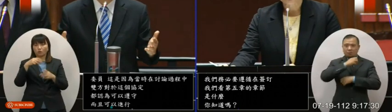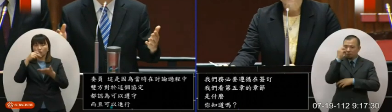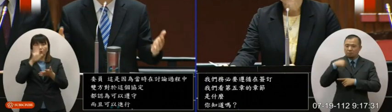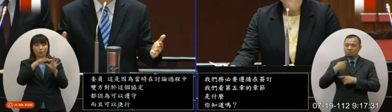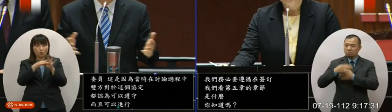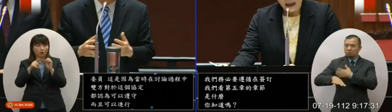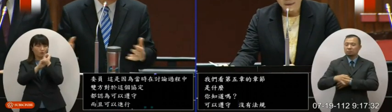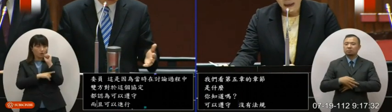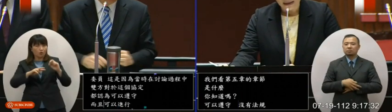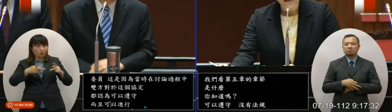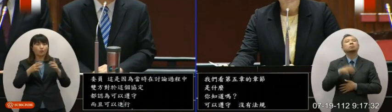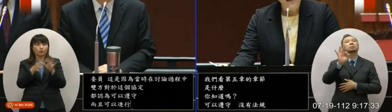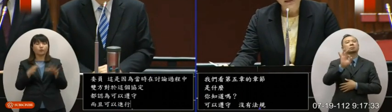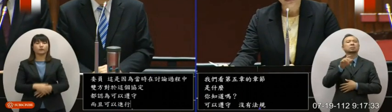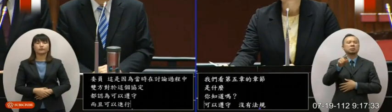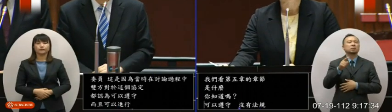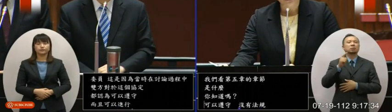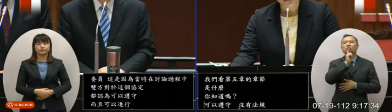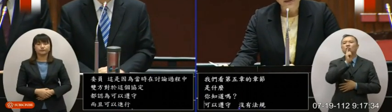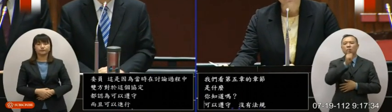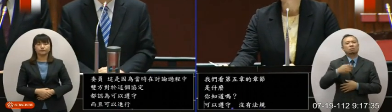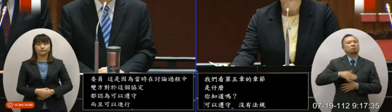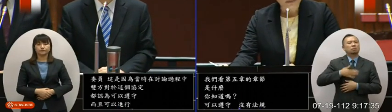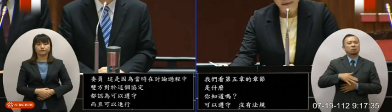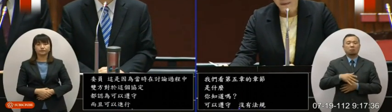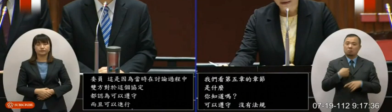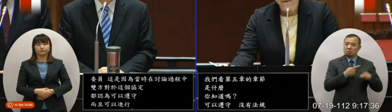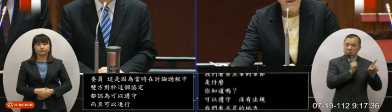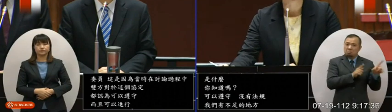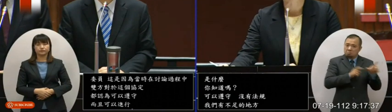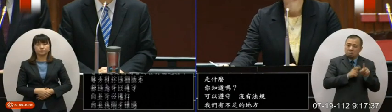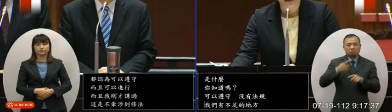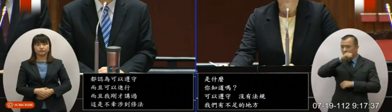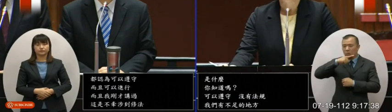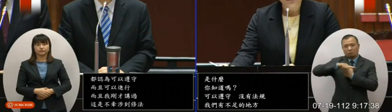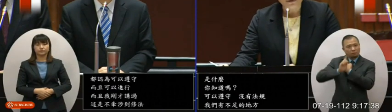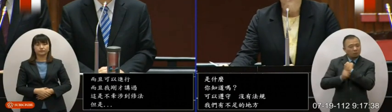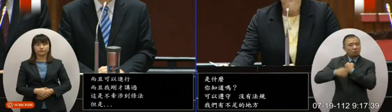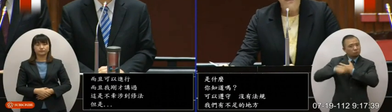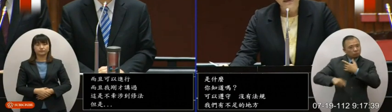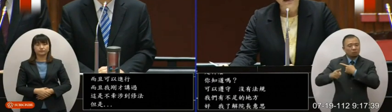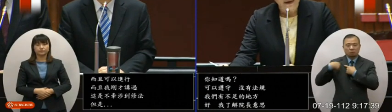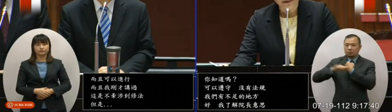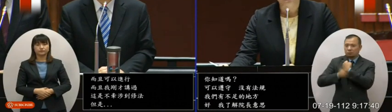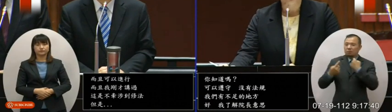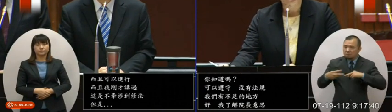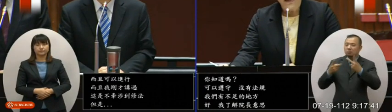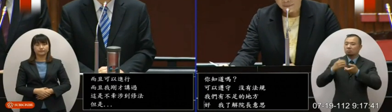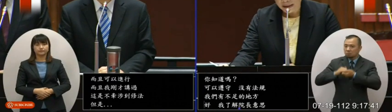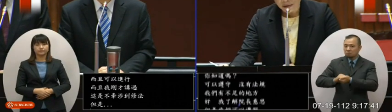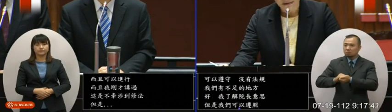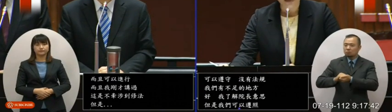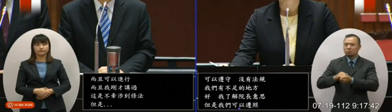过是不牵涉到修法我了解院长的意思但是我们可以遵照但是我们没有相关的法规我们要来修法要来制定法律